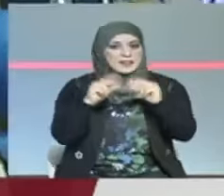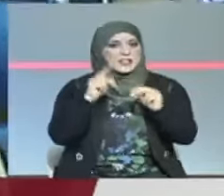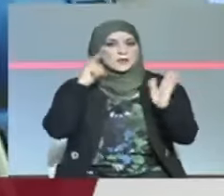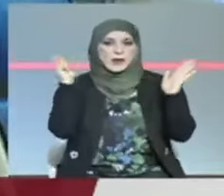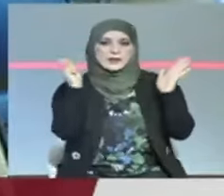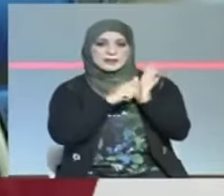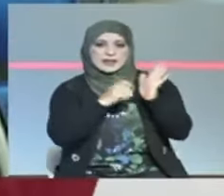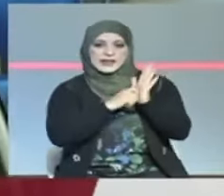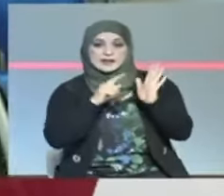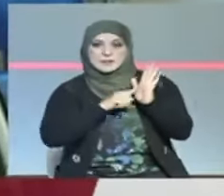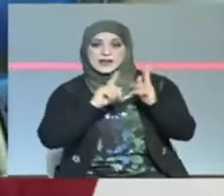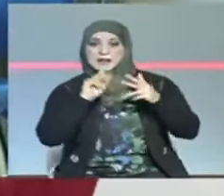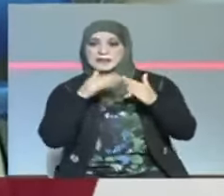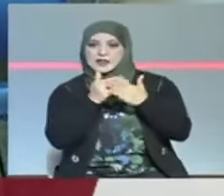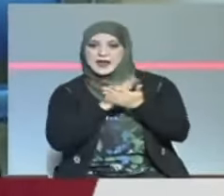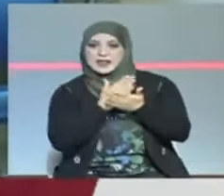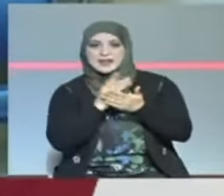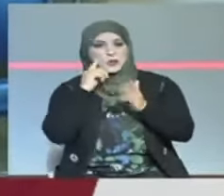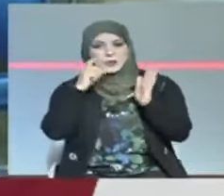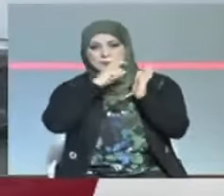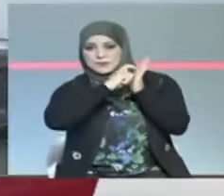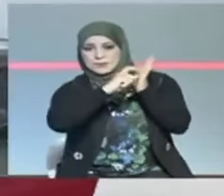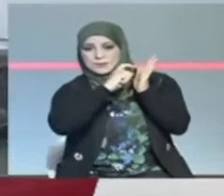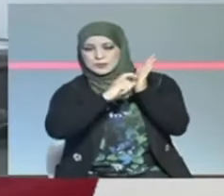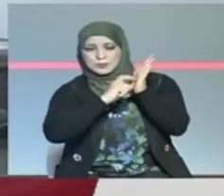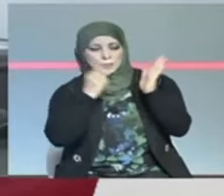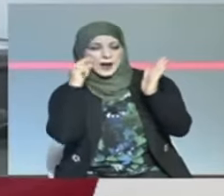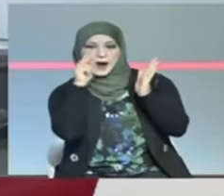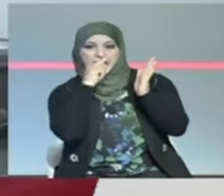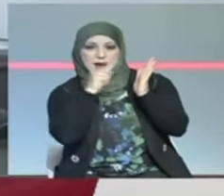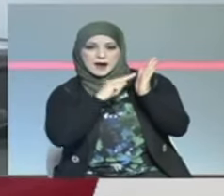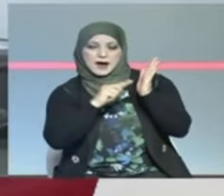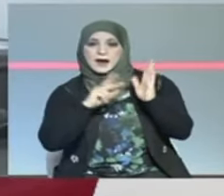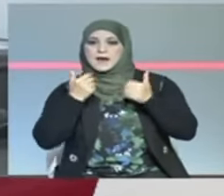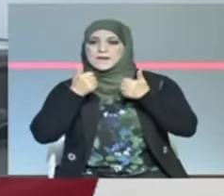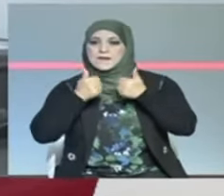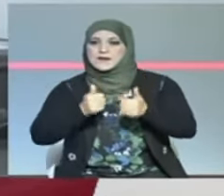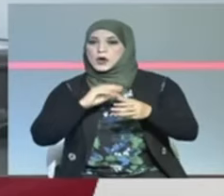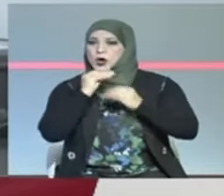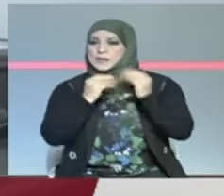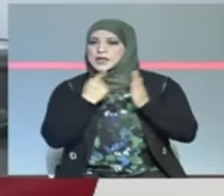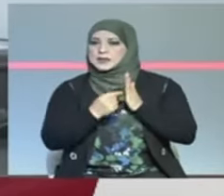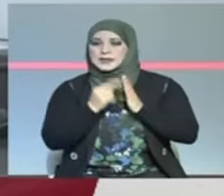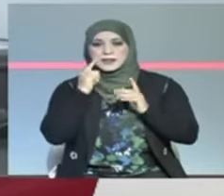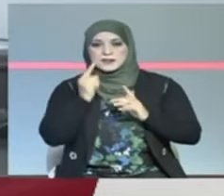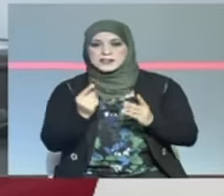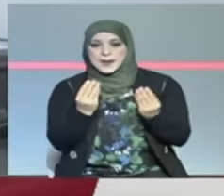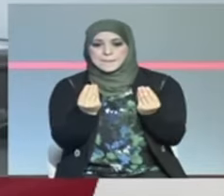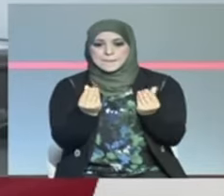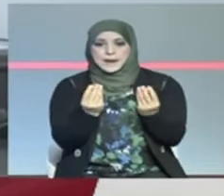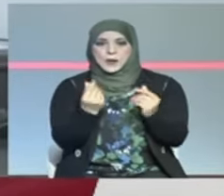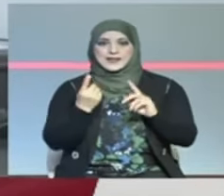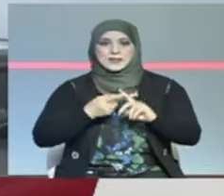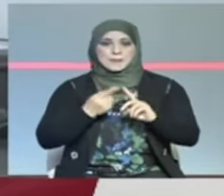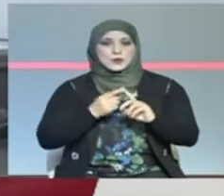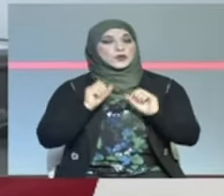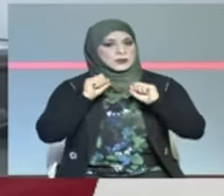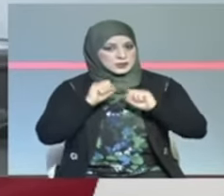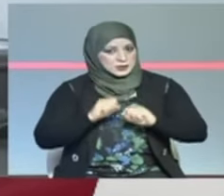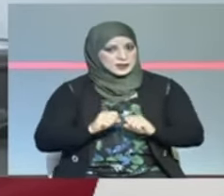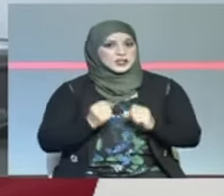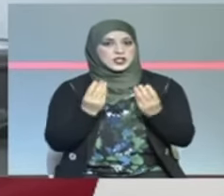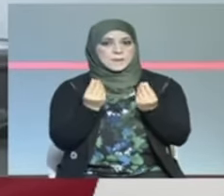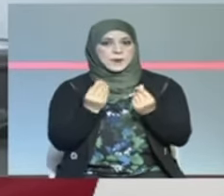ومن ملصقات الخطر الموجودة على القارورة لأنهي المواد هذه هي مواد آكلة تنجم تكون مواد